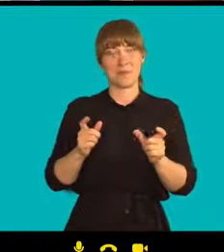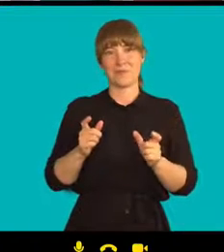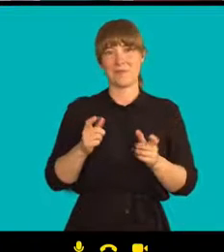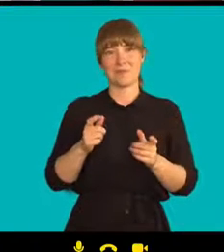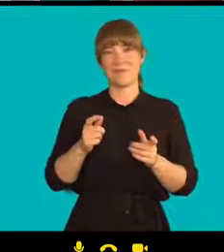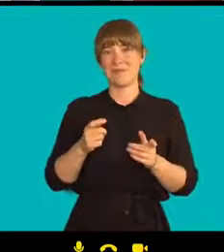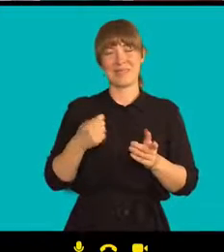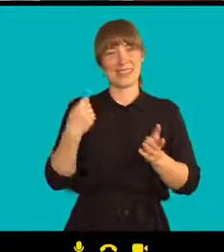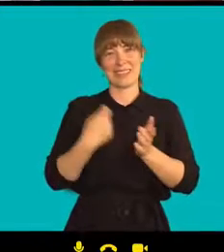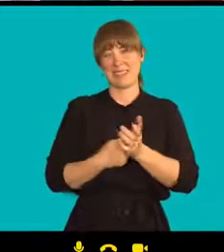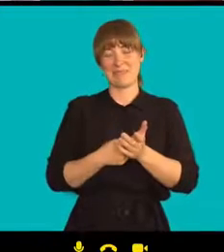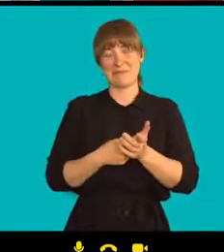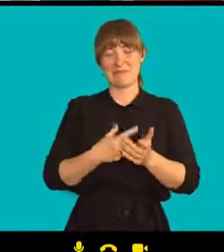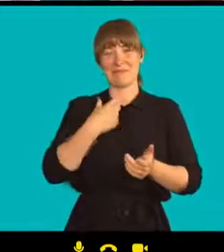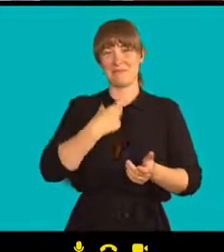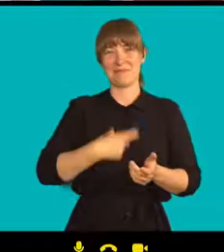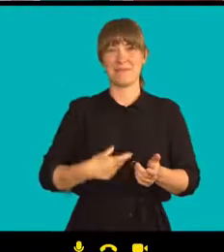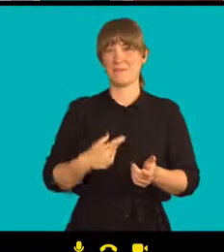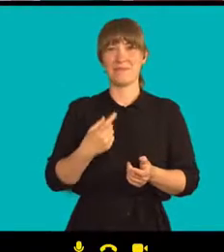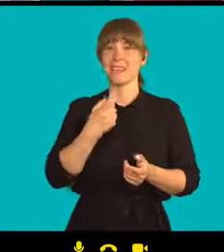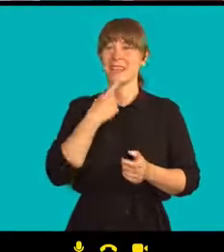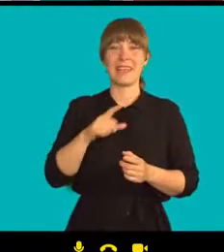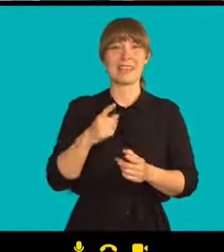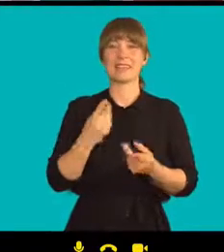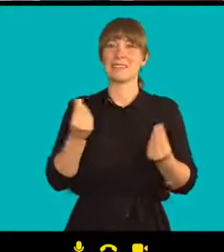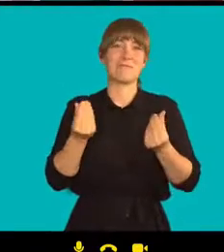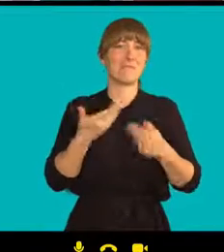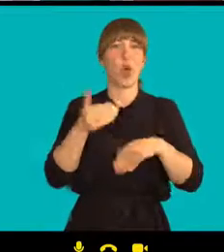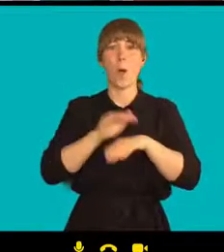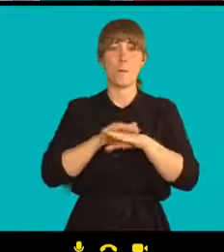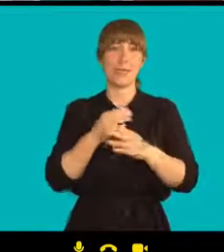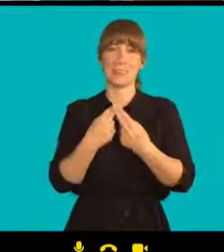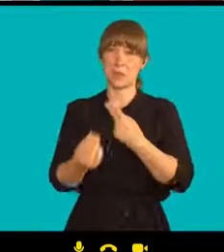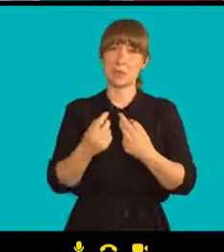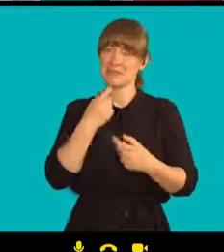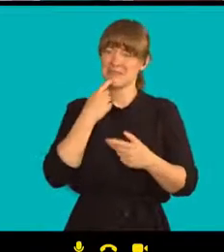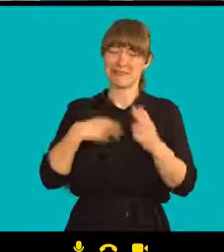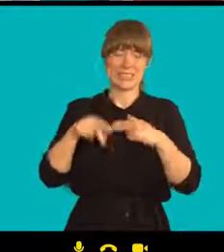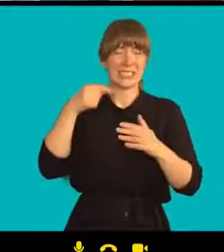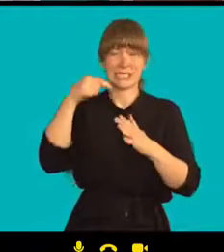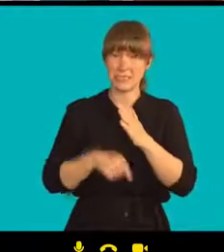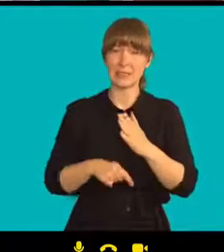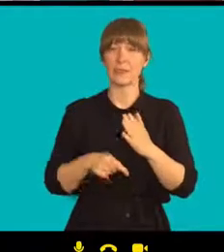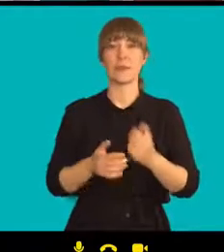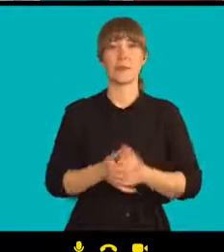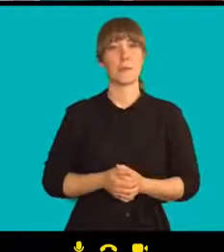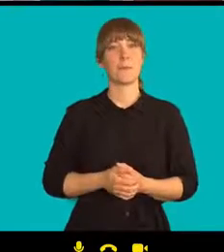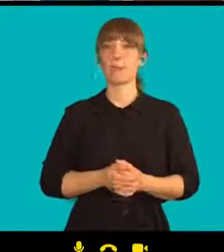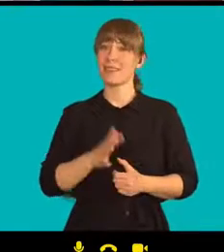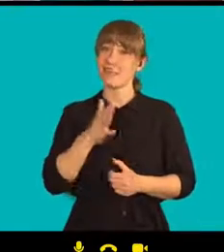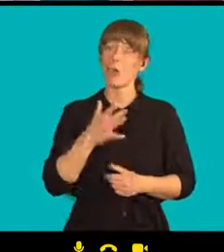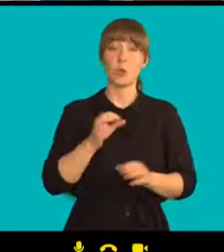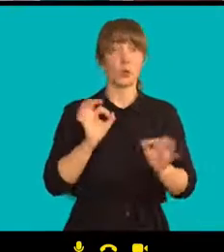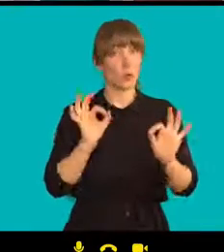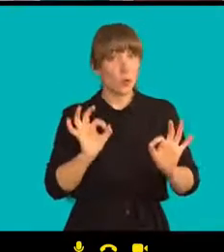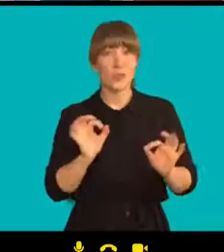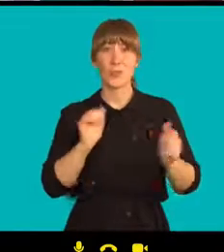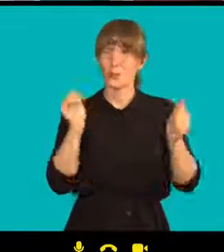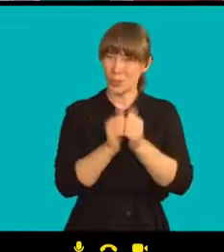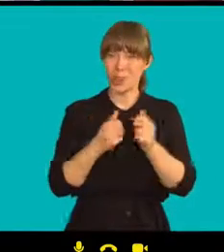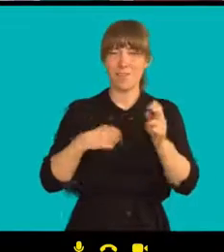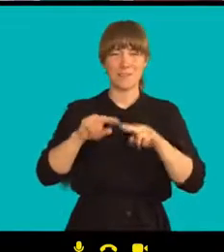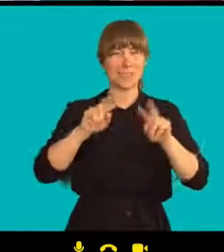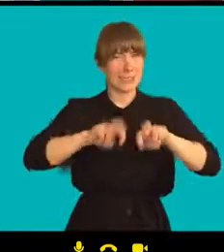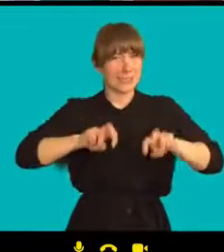Já bych byl nerád, kdyby to vyznělo jenom tak obecně. Ne, určitě do té hloubky ještě půjdeme, dostaneme se tam.